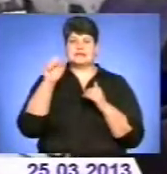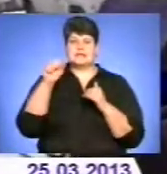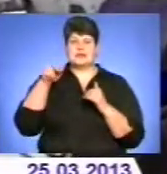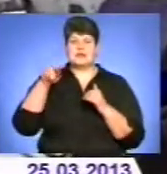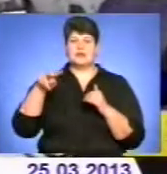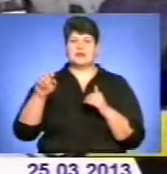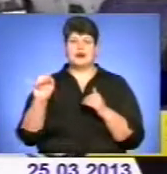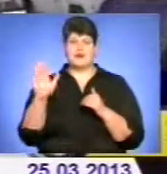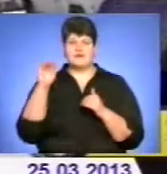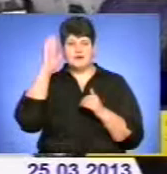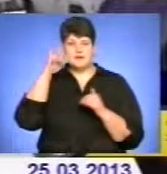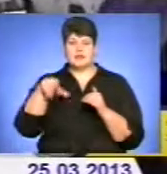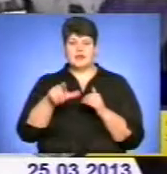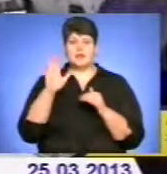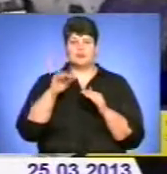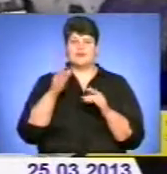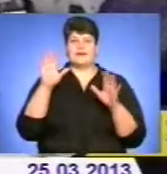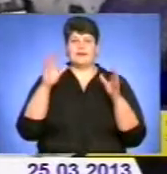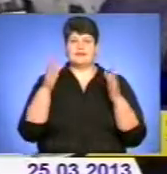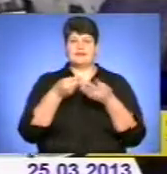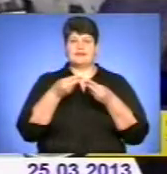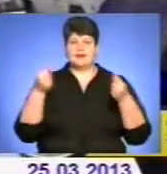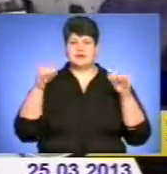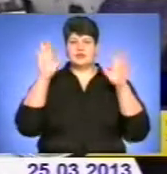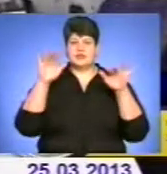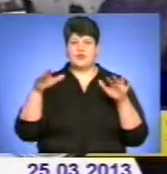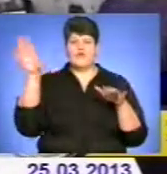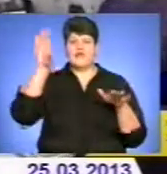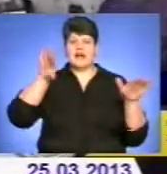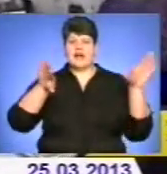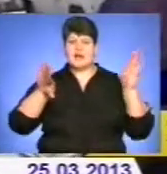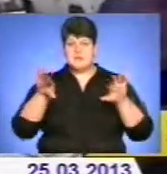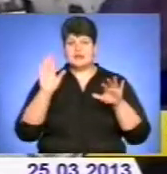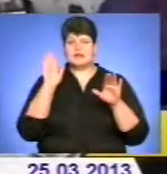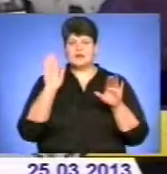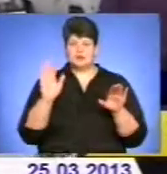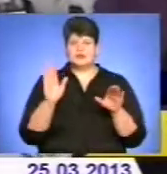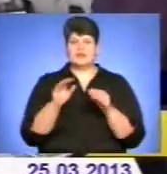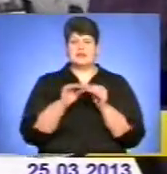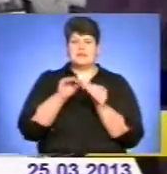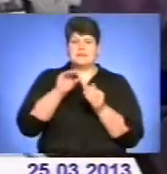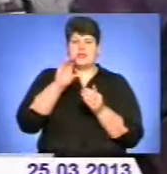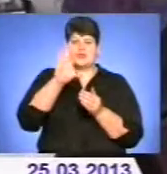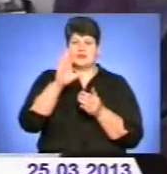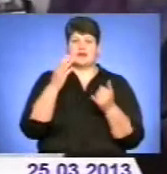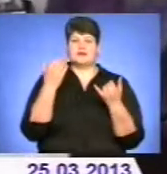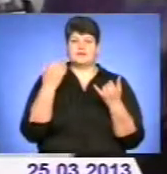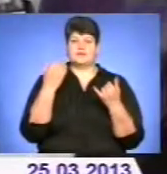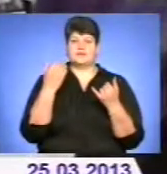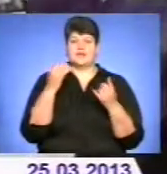тому що якщо піде відтанення в Карпат, Дністер зараз в нормі, є підняття рівня води в Дністру на 60 сантиметрів.